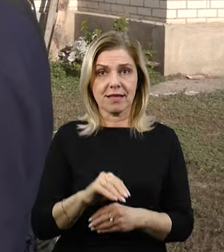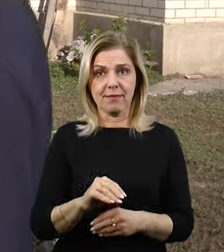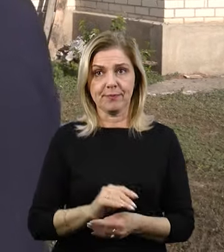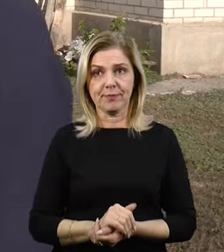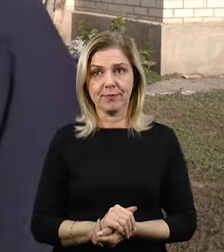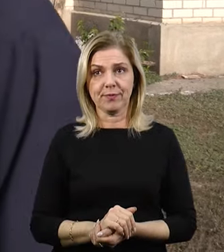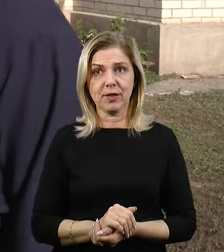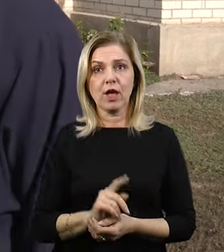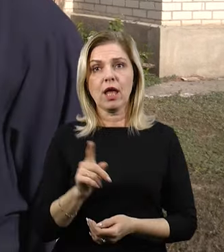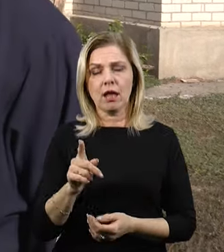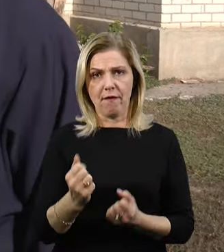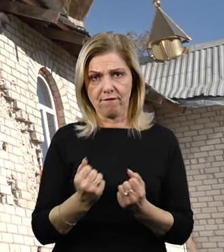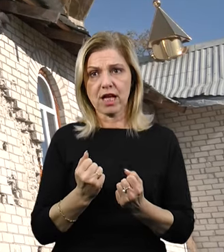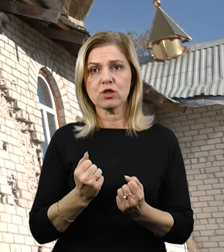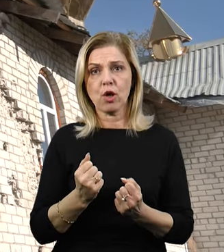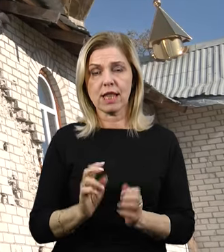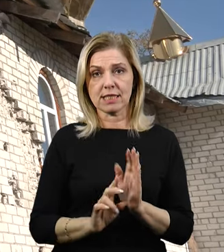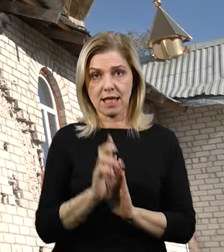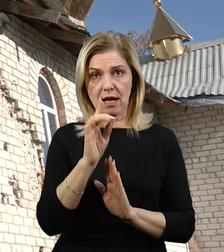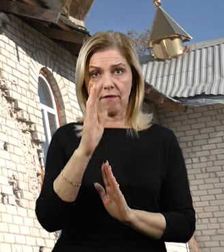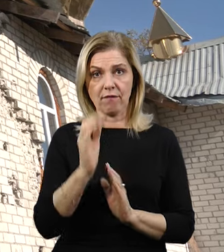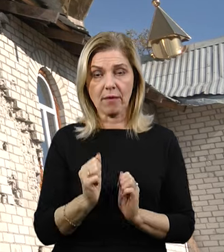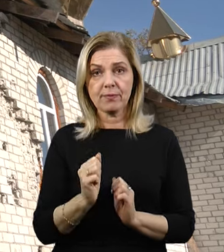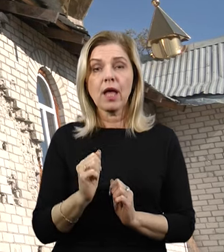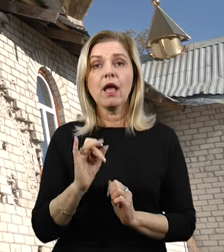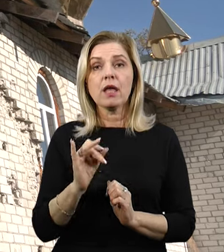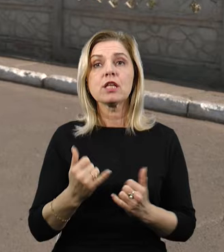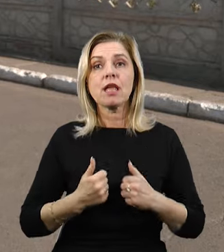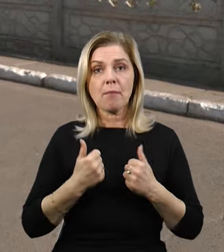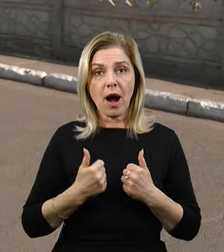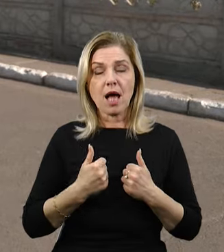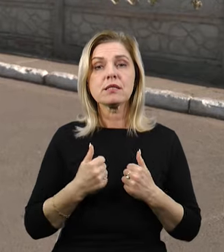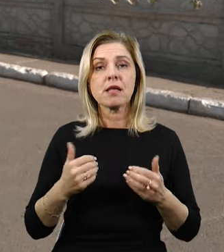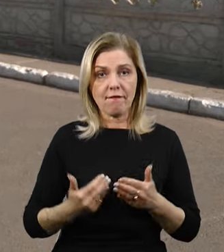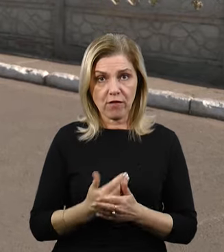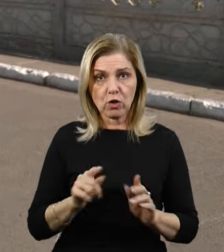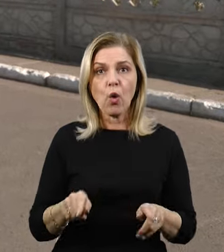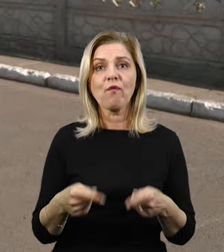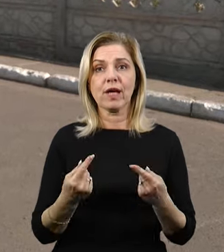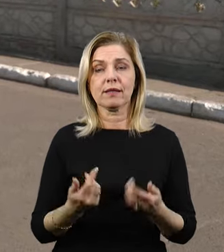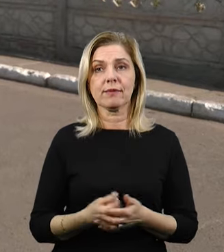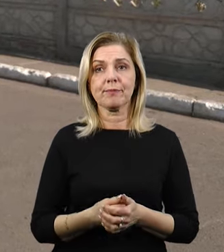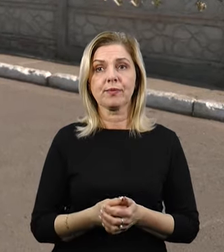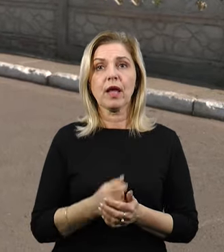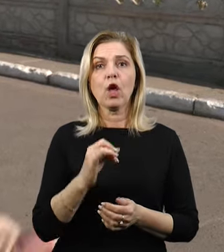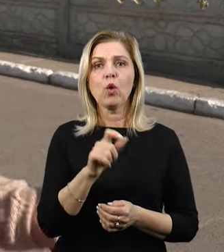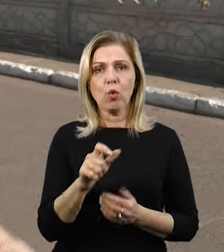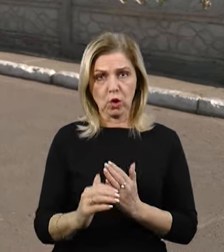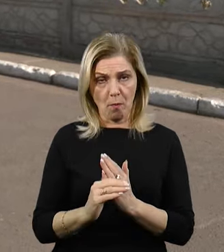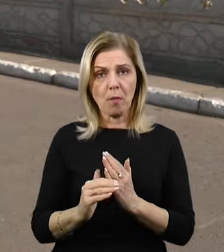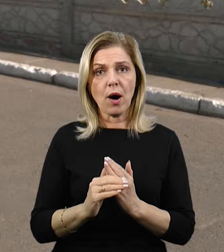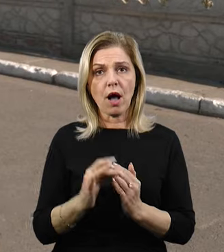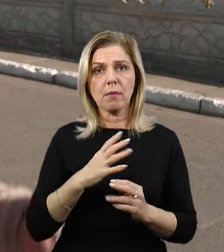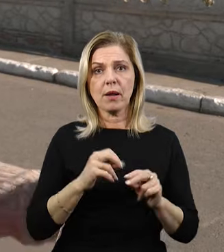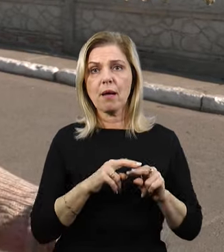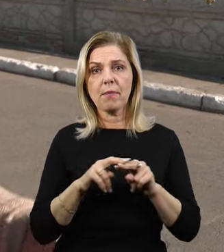І що вистояла церква. Нині намагаюча її відновити. Нам навіть допомагали люди, перераховували на карточку. У нас